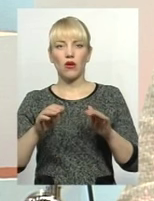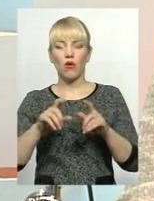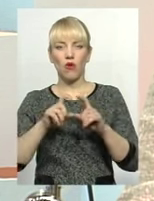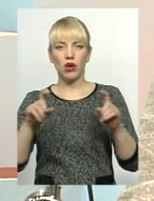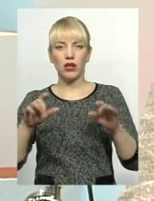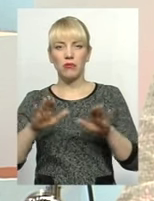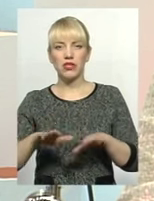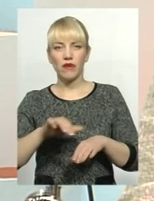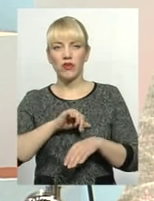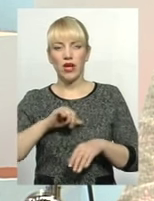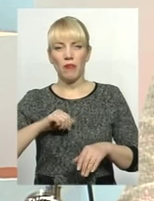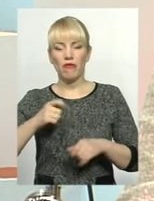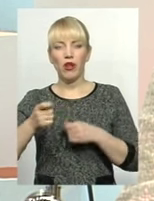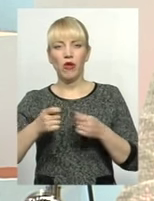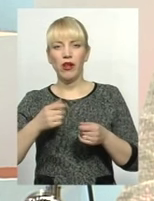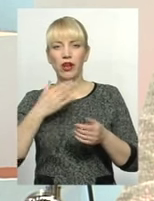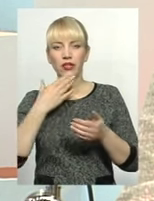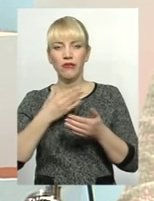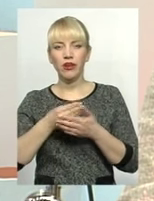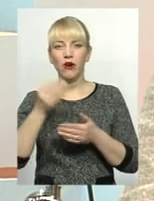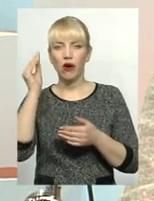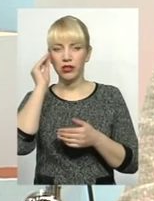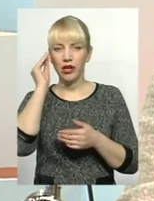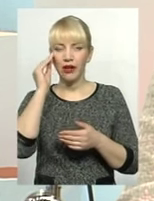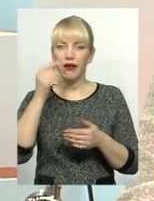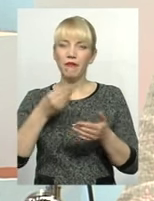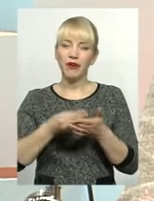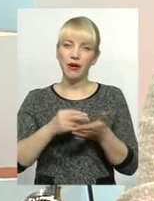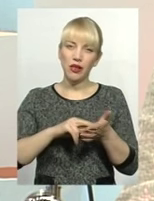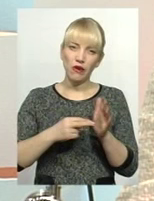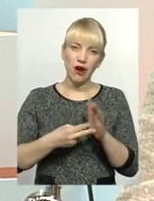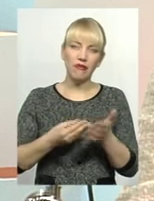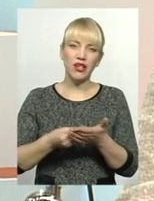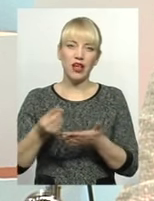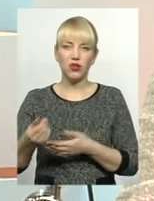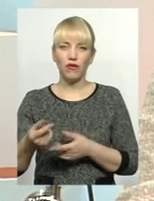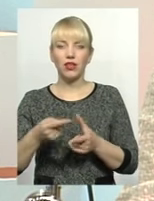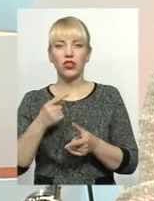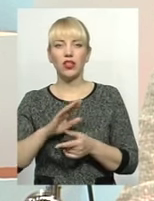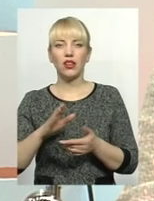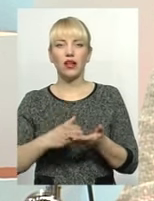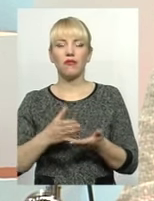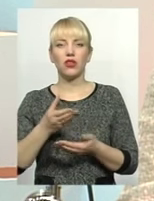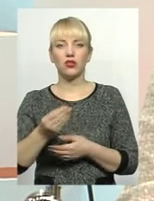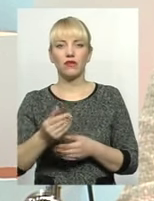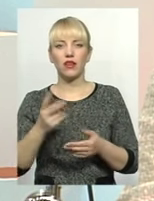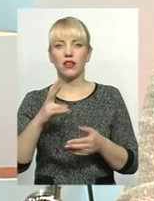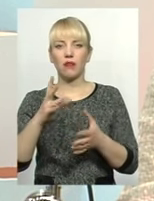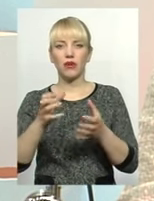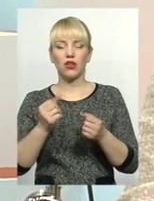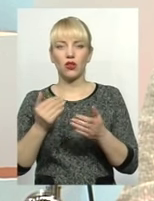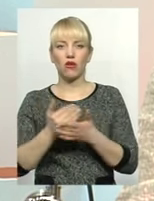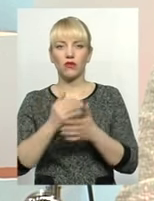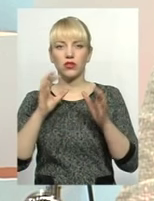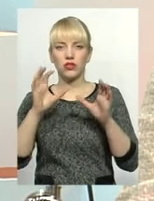-своєму на власний розсуд планував фінансувати або не фінансувати, очікуючи на прийняття нового закону ці навчальні